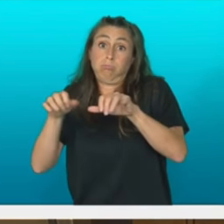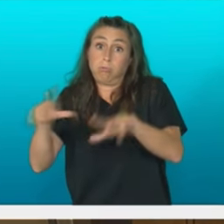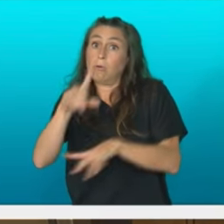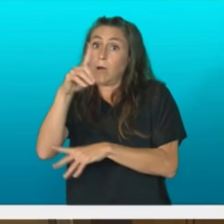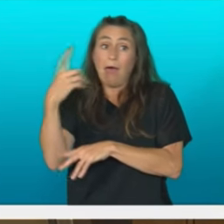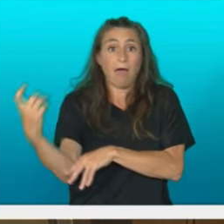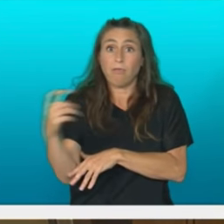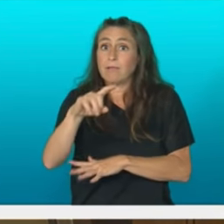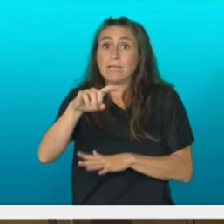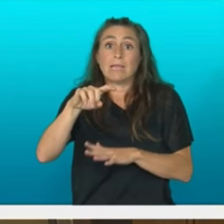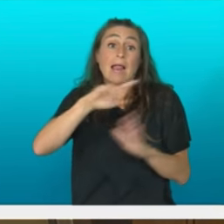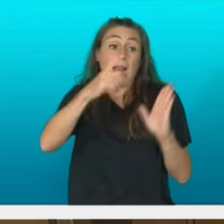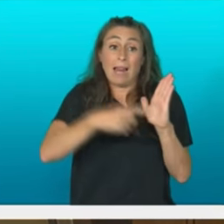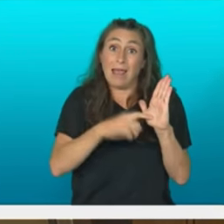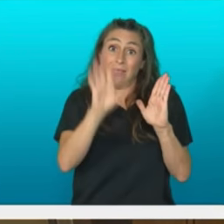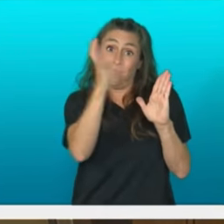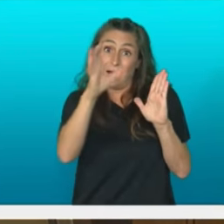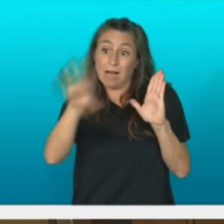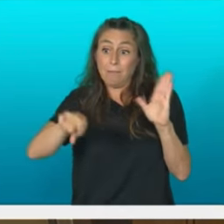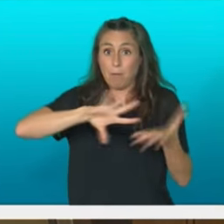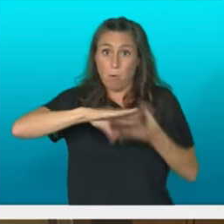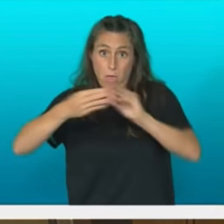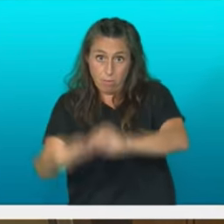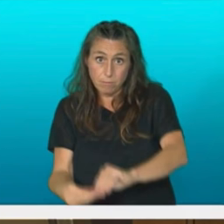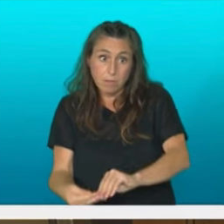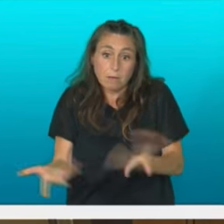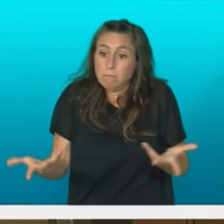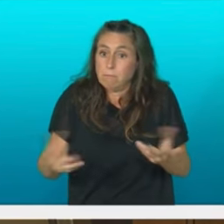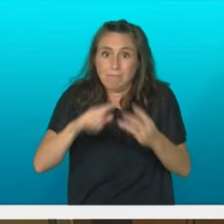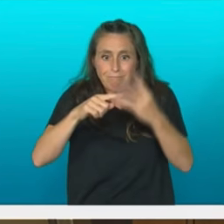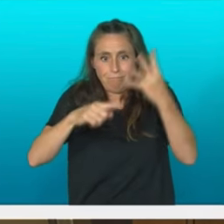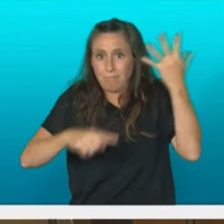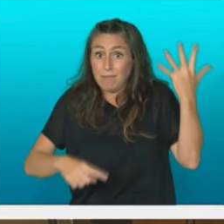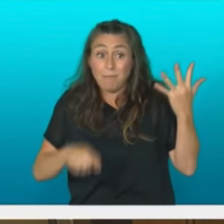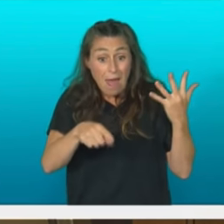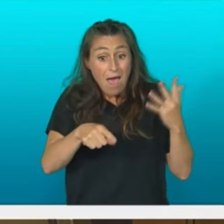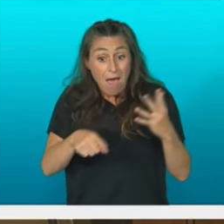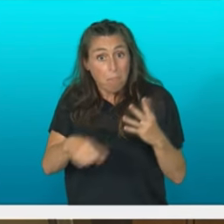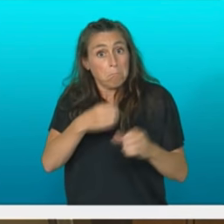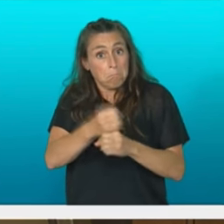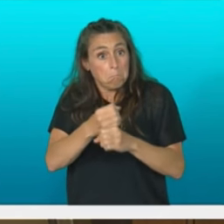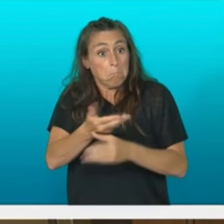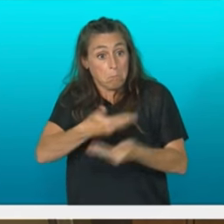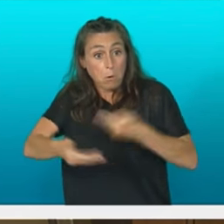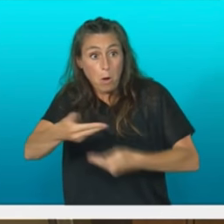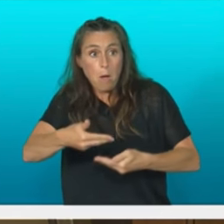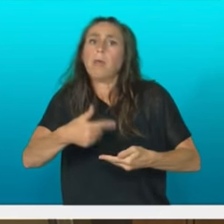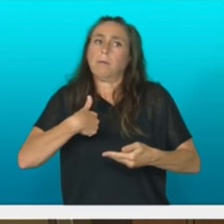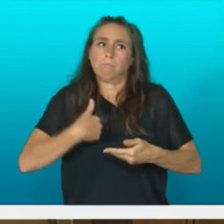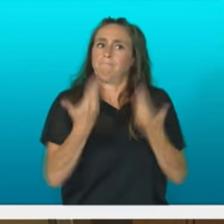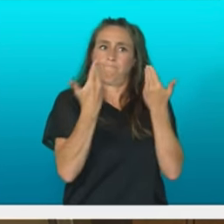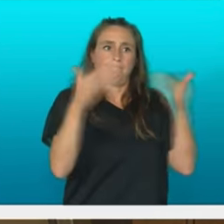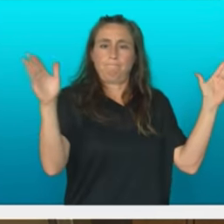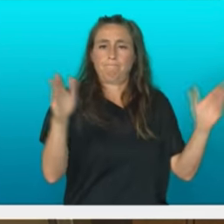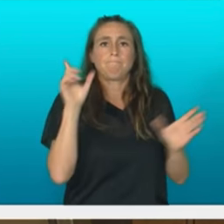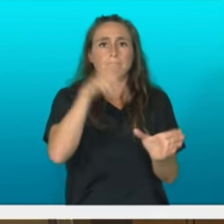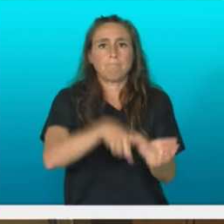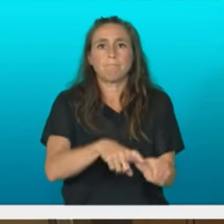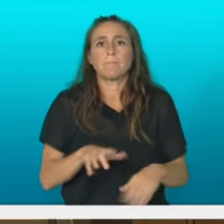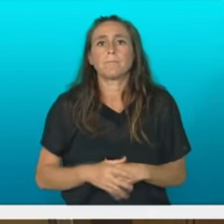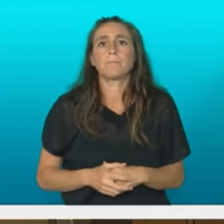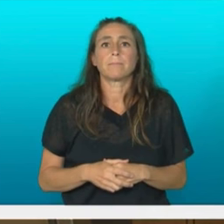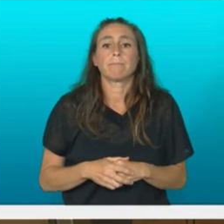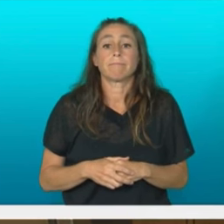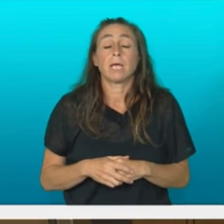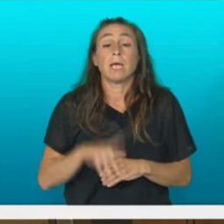ambizioa izlatu behar dugu eta gure eskua zabalik duzu lan hori egiteko. Eta klima eta energia transizioa txukun